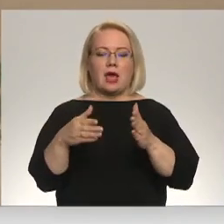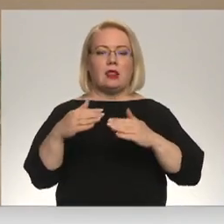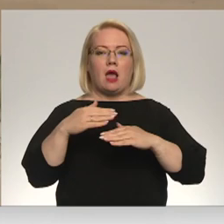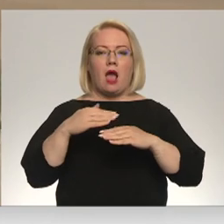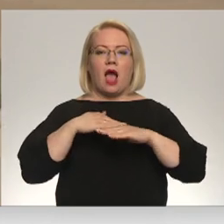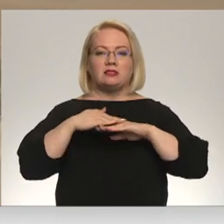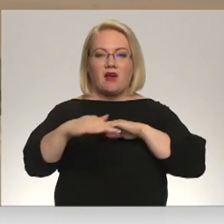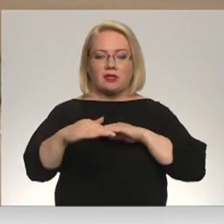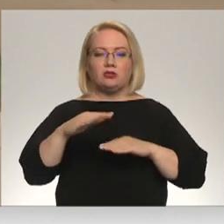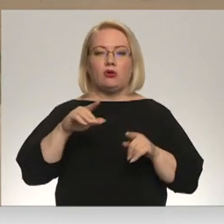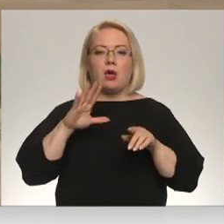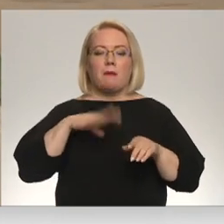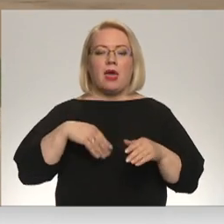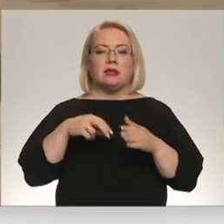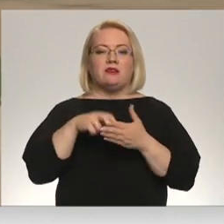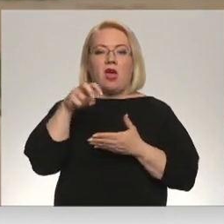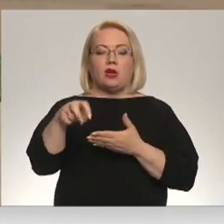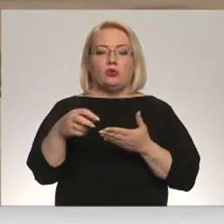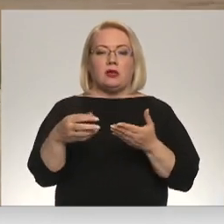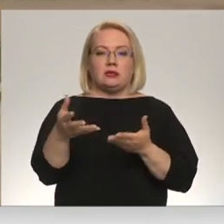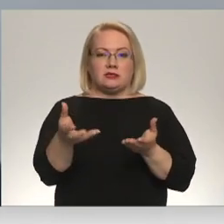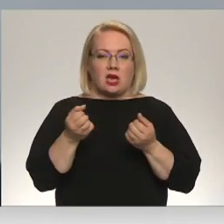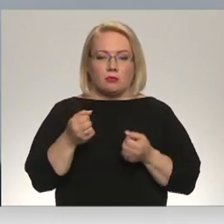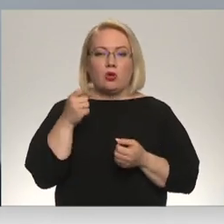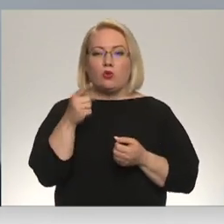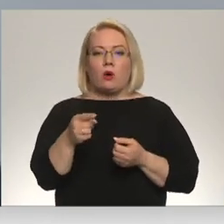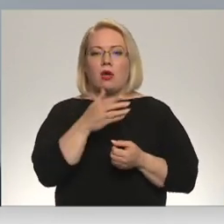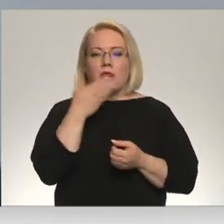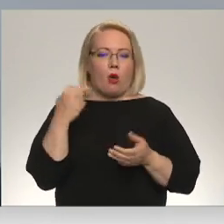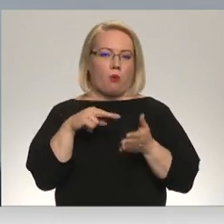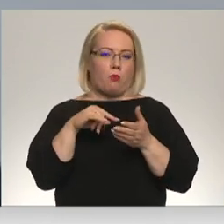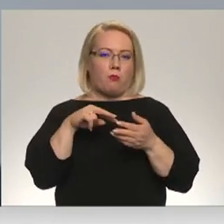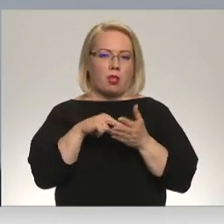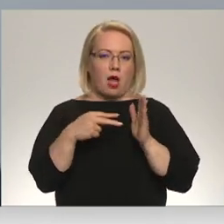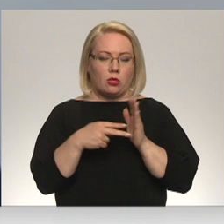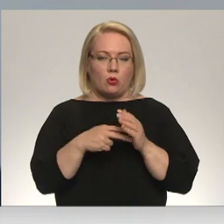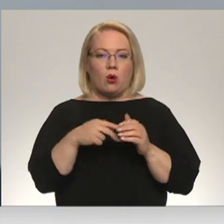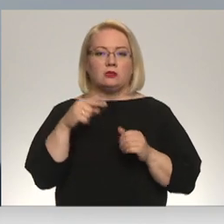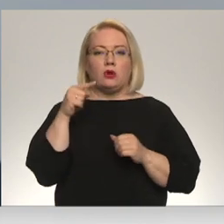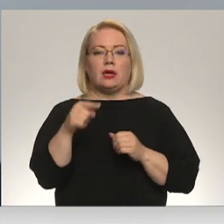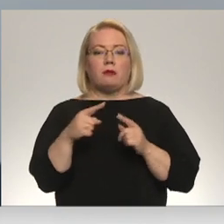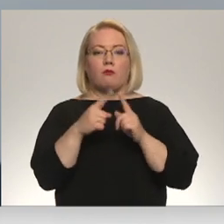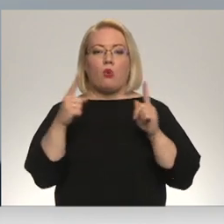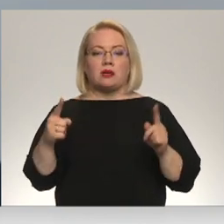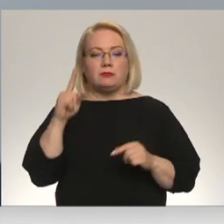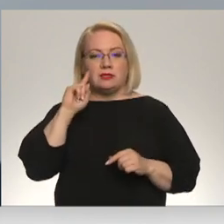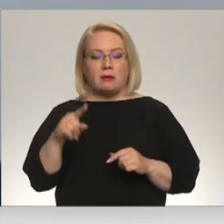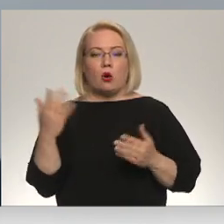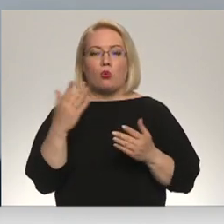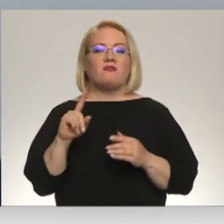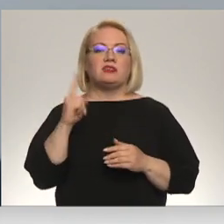pēc parakstu saņemšanas tas netiks plānotas. Šie posmi jau ir zināmi, kuros tiks primāri ieguldīti